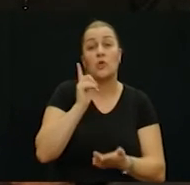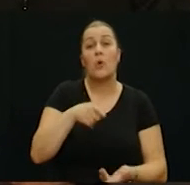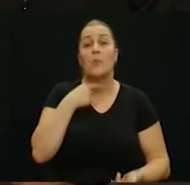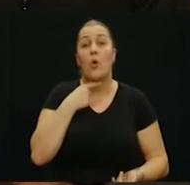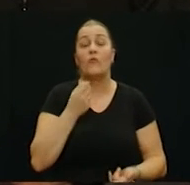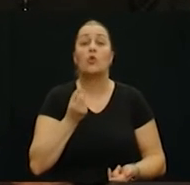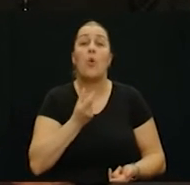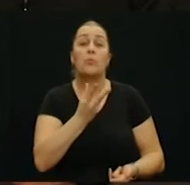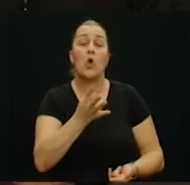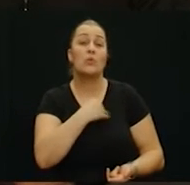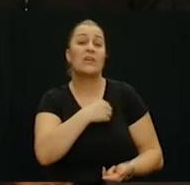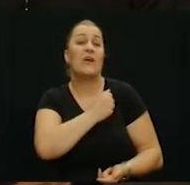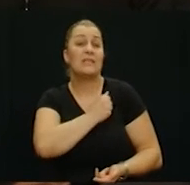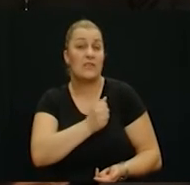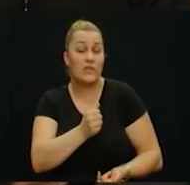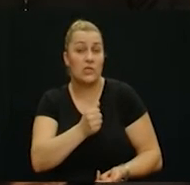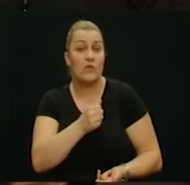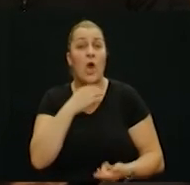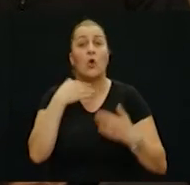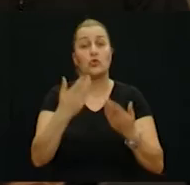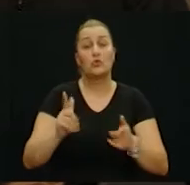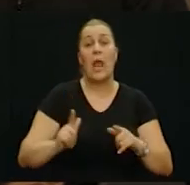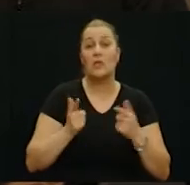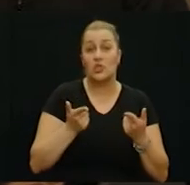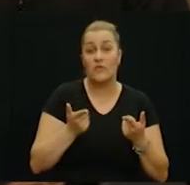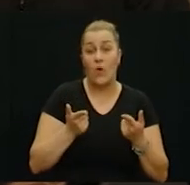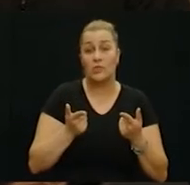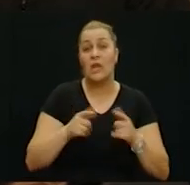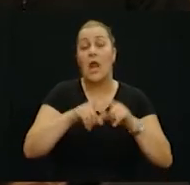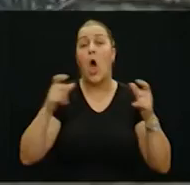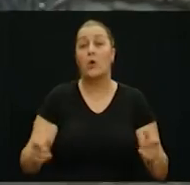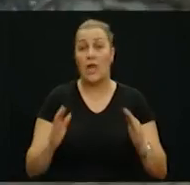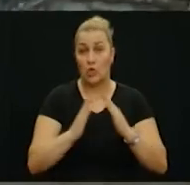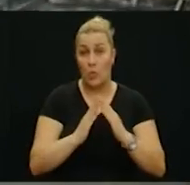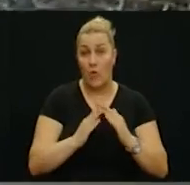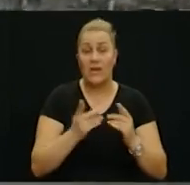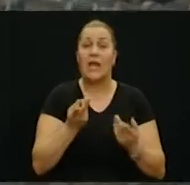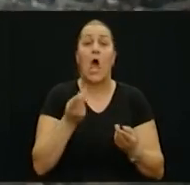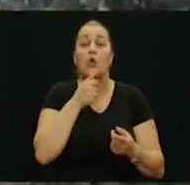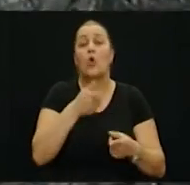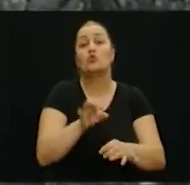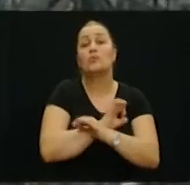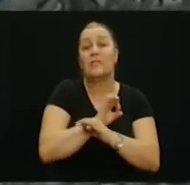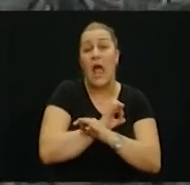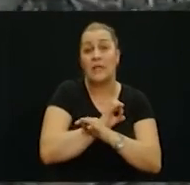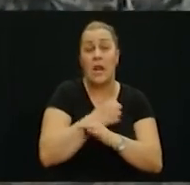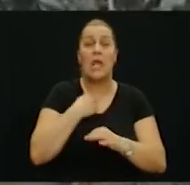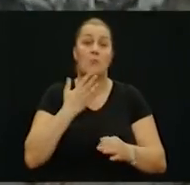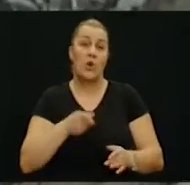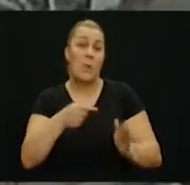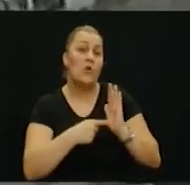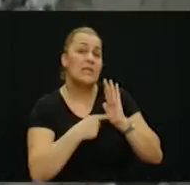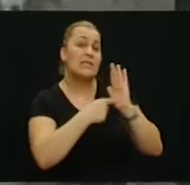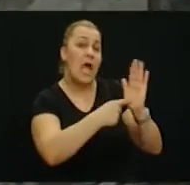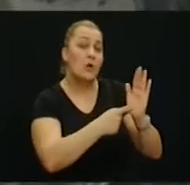govoriti o broju hrvatskih vitezova koje su položili život naolita domovine, kao i o broju ranjenih i stradalih u domovinskom ratu. Jasno ovo kažem kako bi